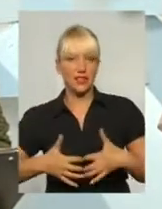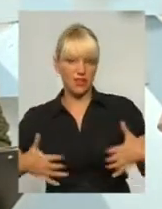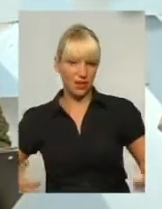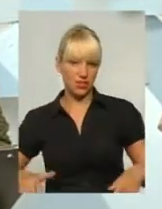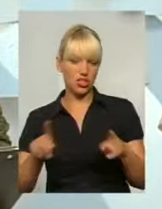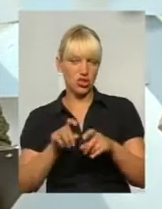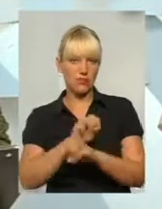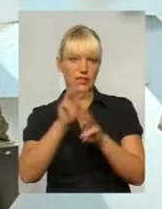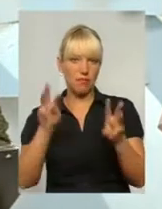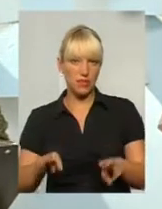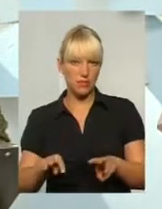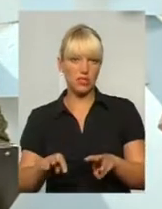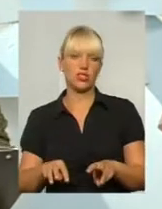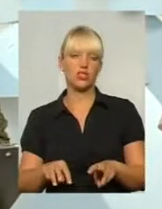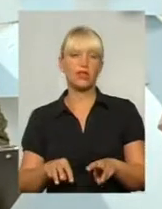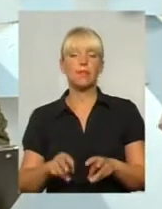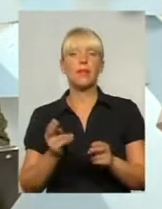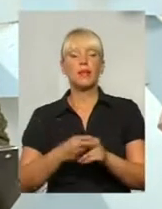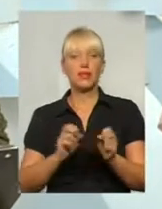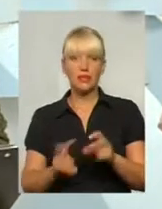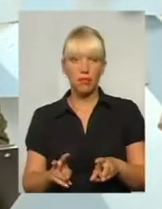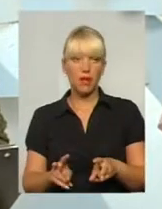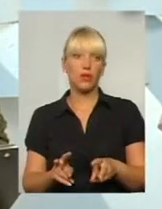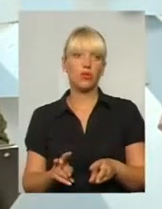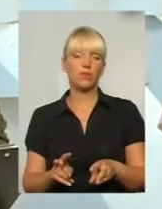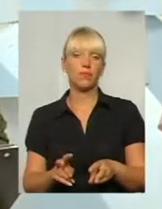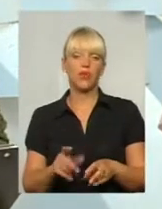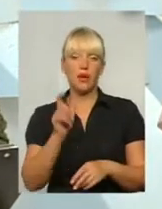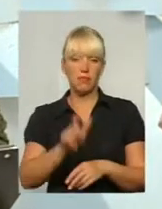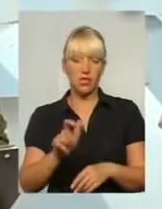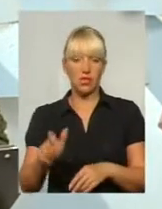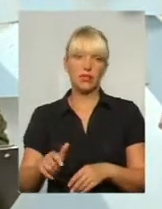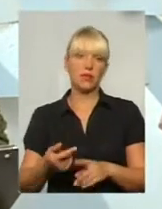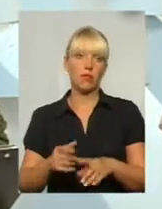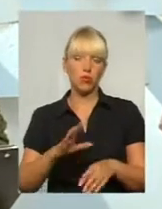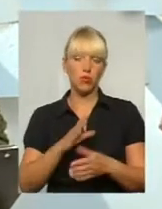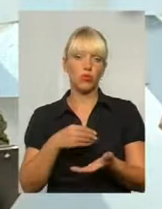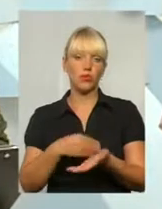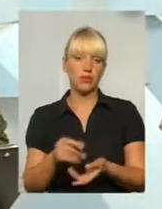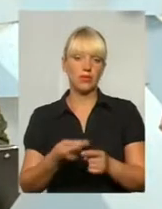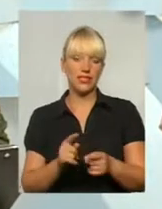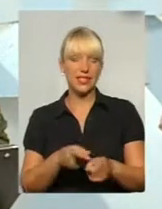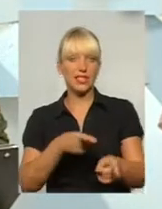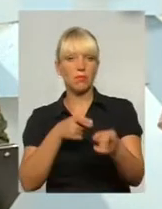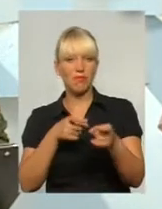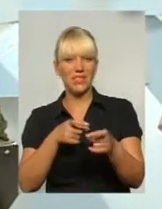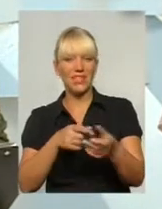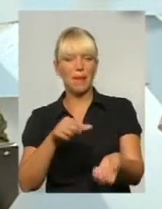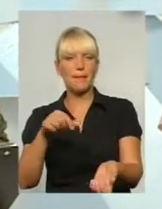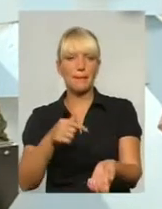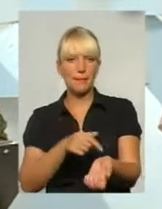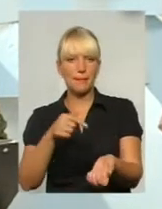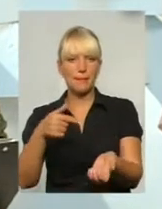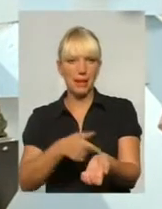щоб забезпечити безпеку мешканців міста, було придбано цей шприцемет. Два